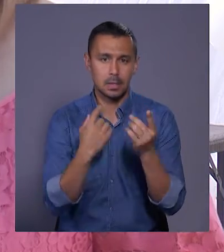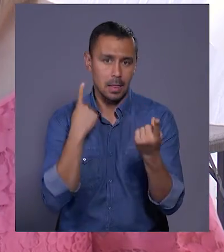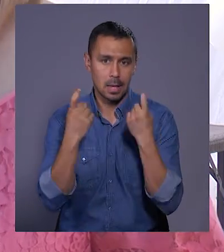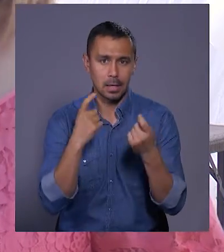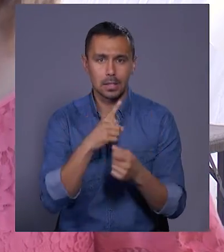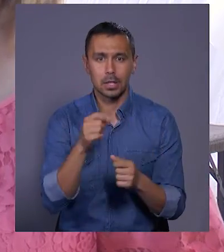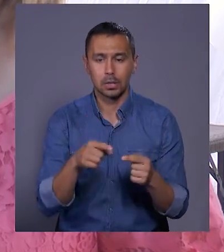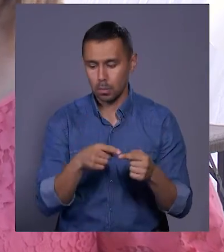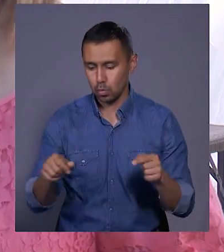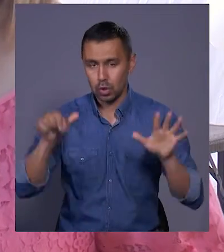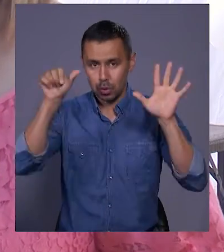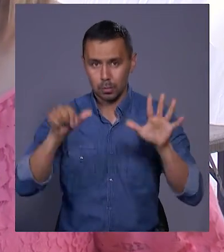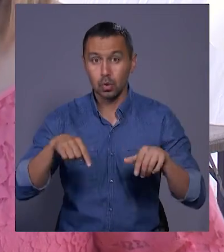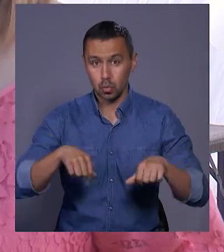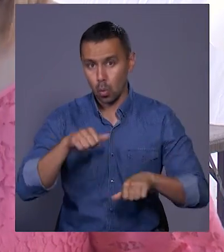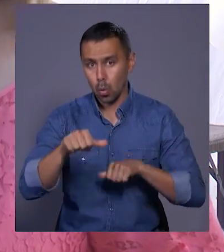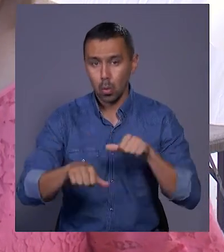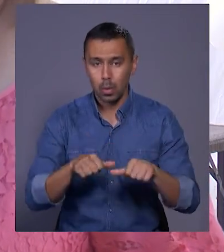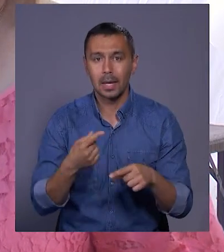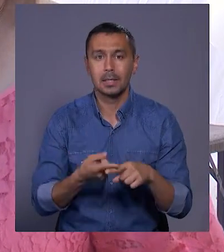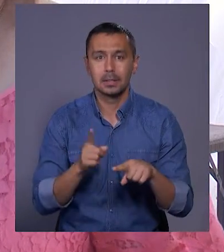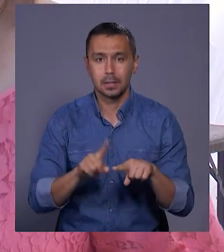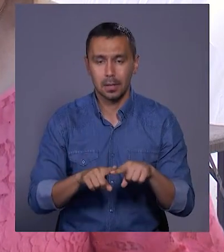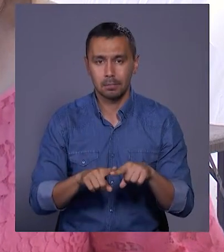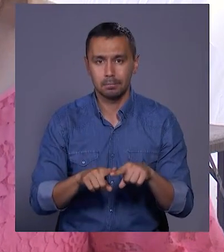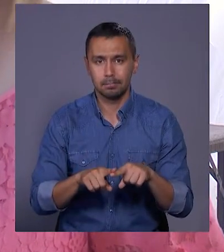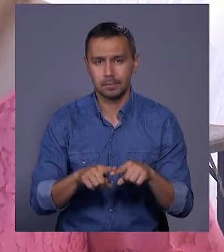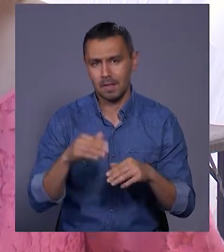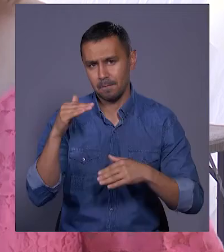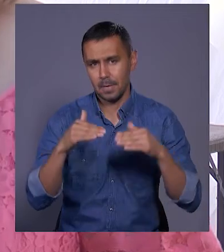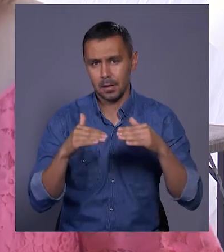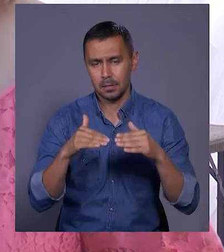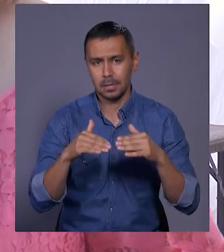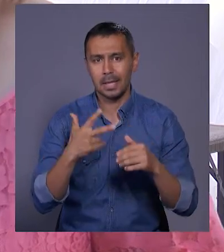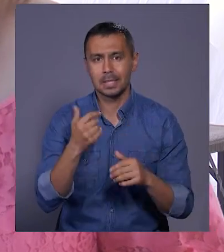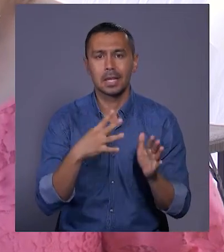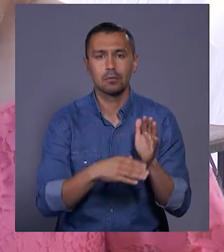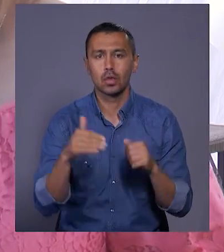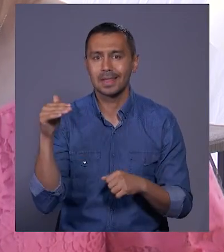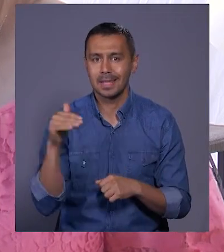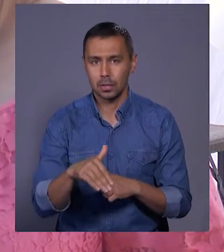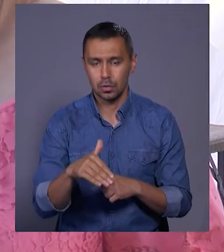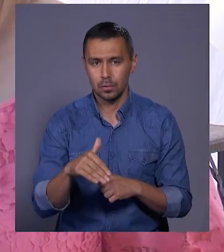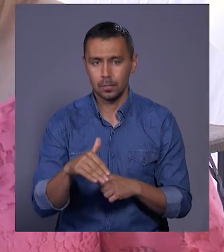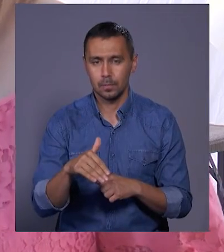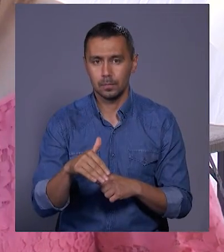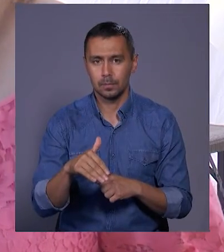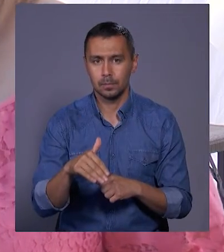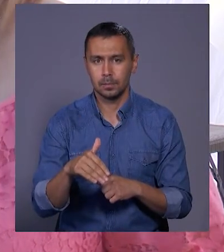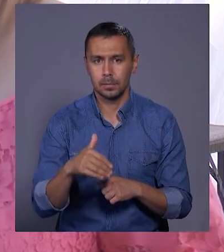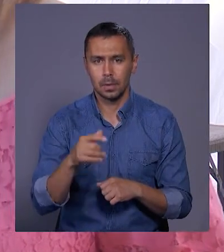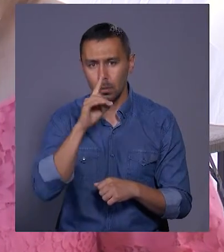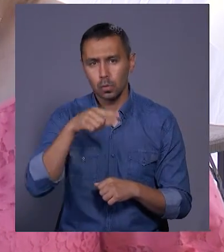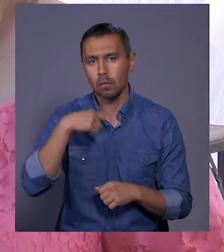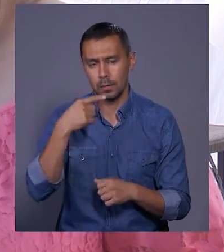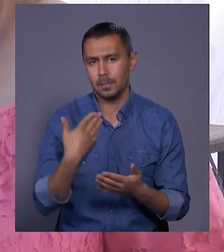за 6 місяців минулої і цього року, то це йде в межах 390 тисяч. Я не буду